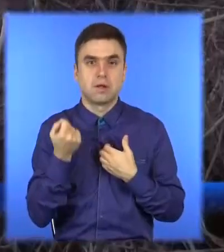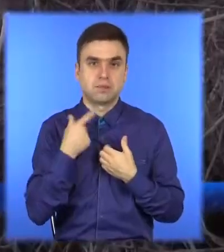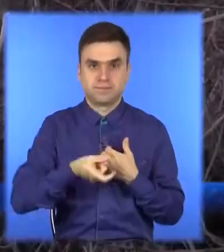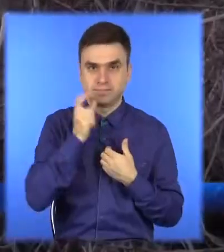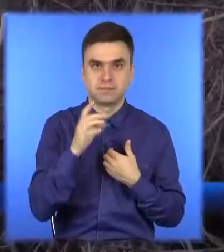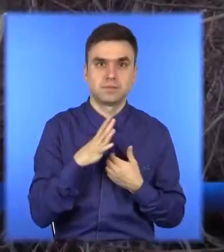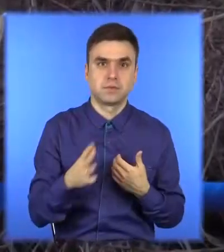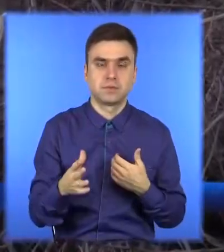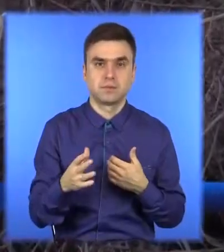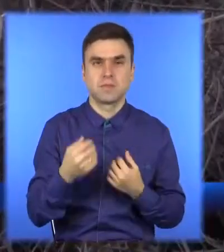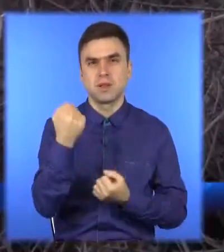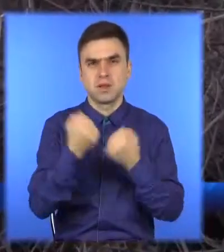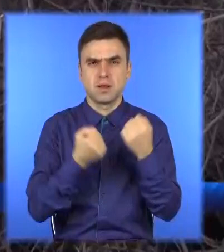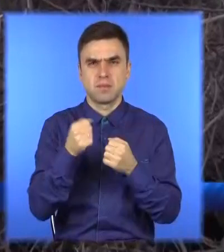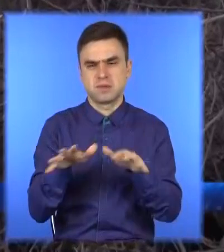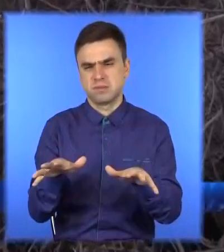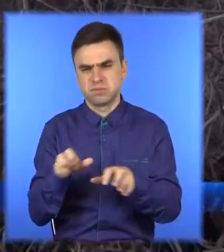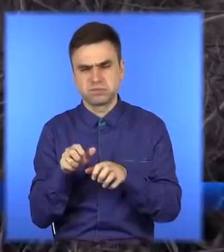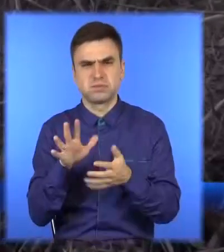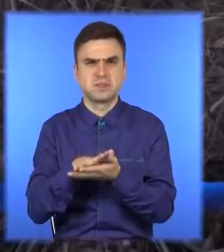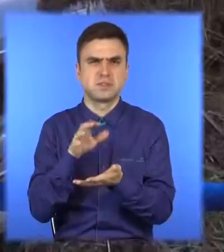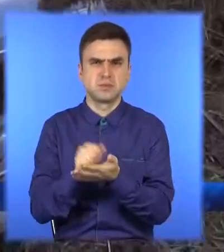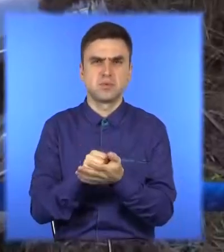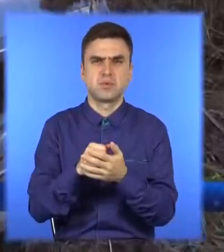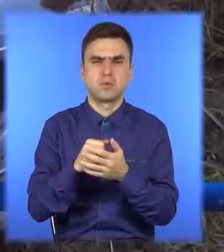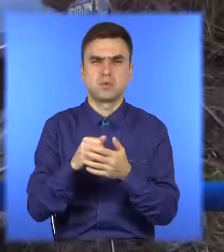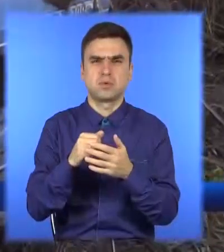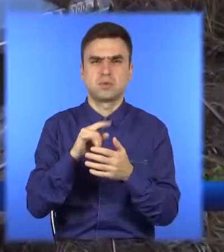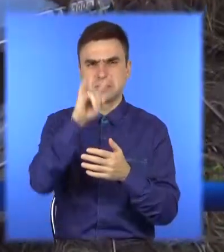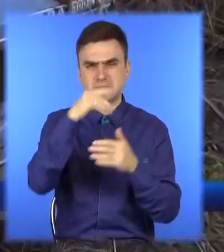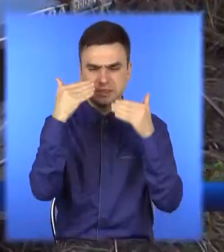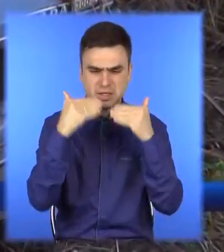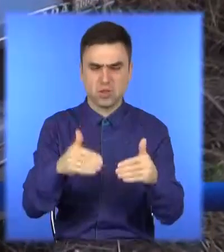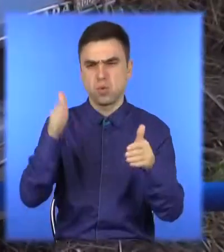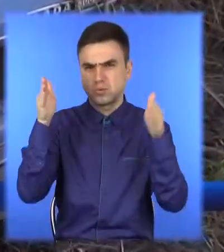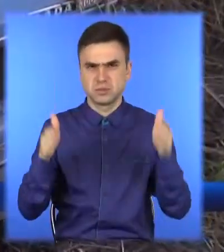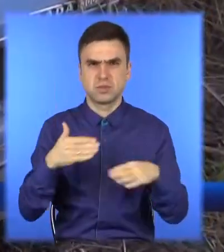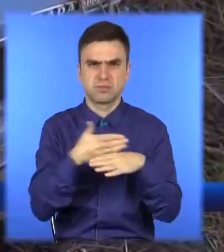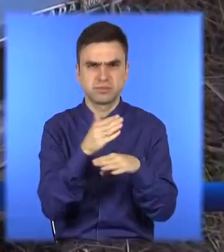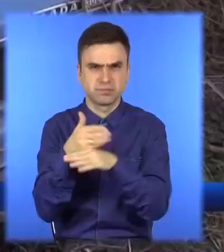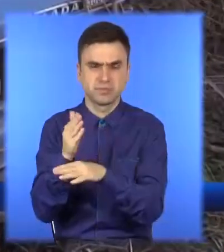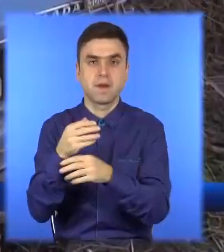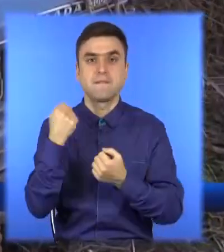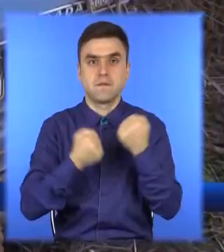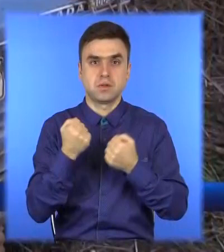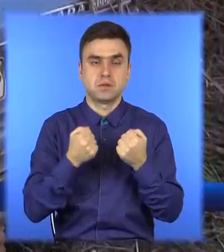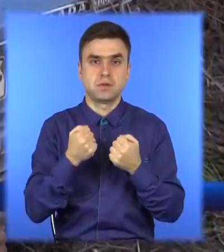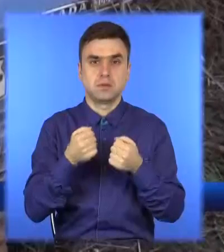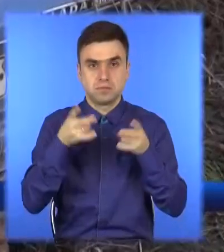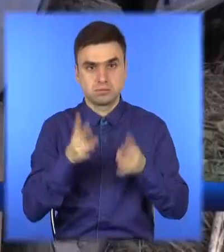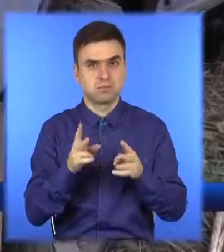кузов та скло машини сильно пошкоджені. Керманич отримав незначні тілесні ушкодження. Від госпіталізації до лікарні